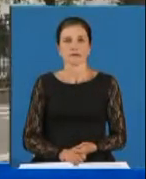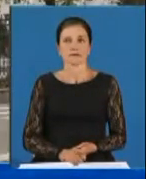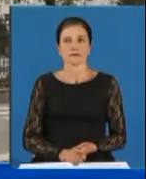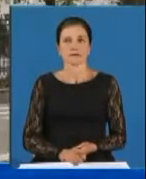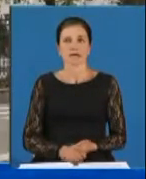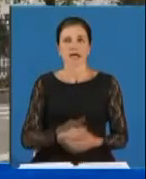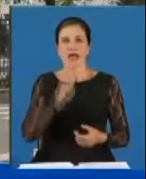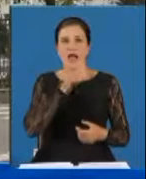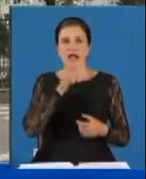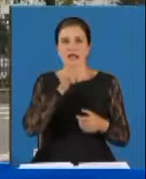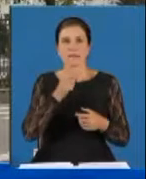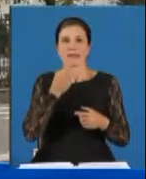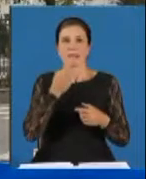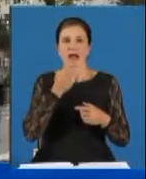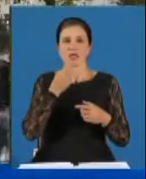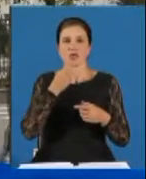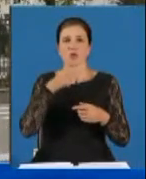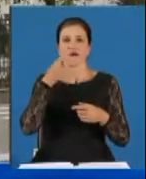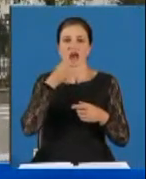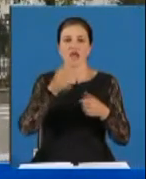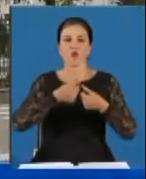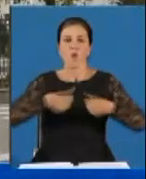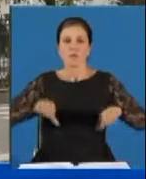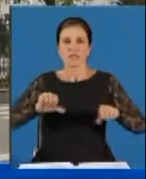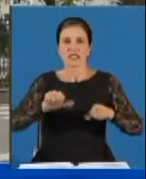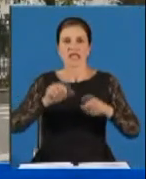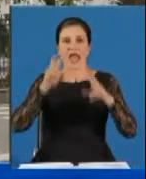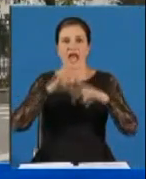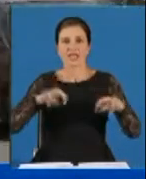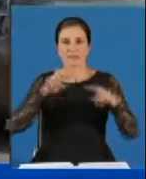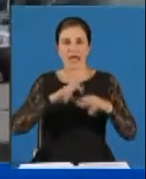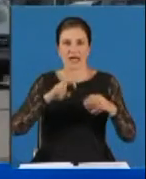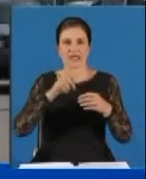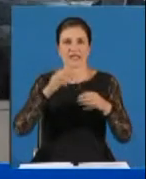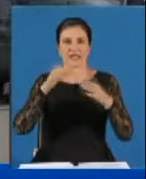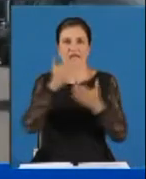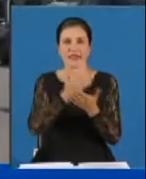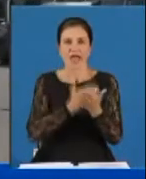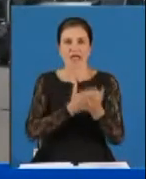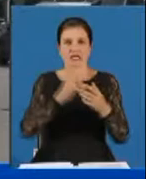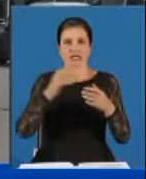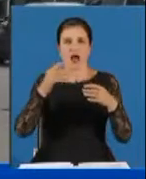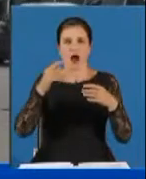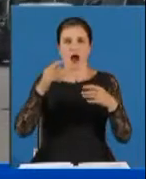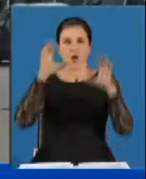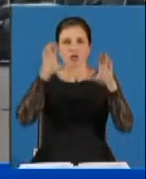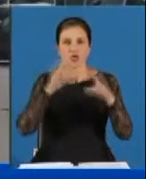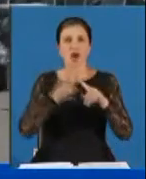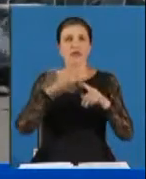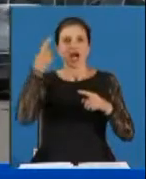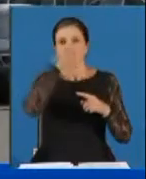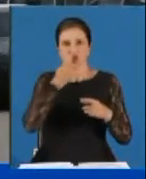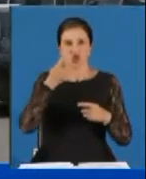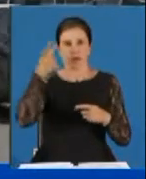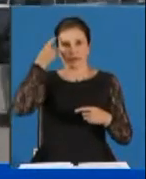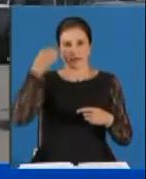Эксперты-лингвисты утверждают, что созданная комиссия и экспертиза текста Конституции – это их личная инициатива. Работу